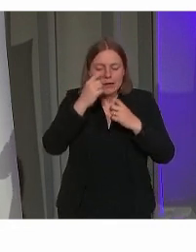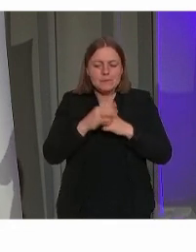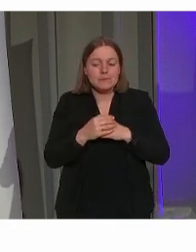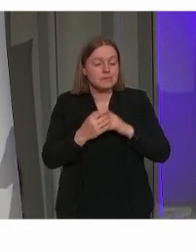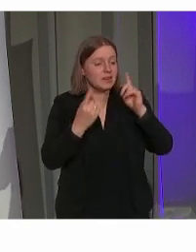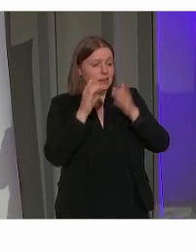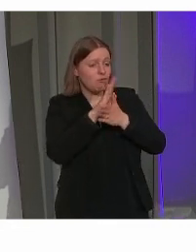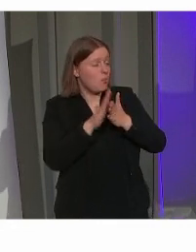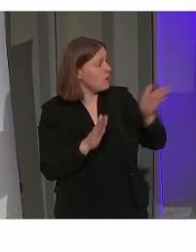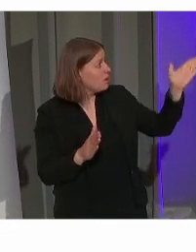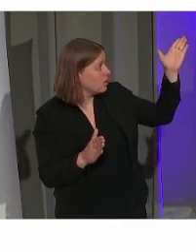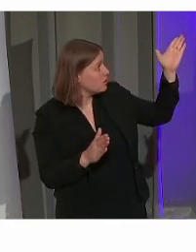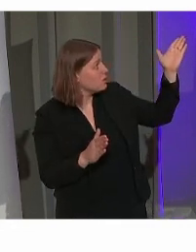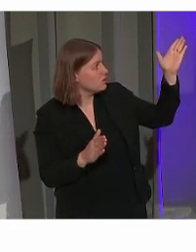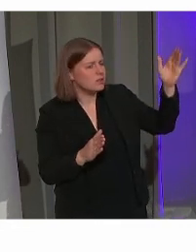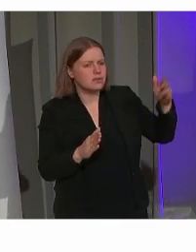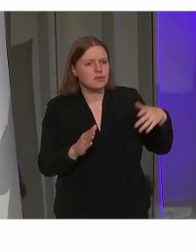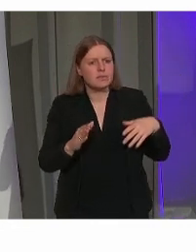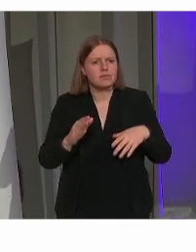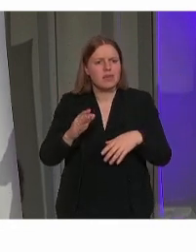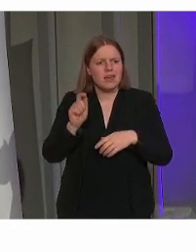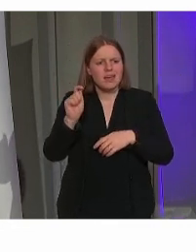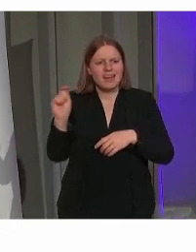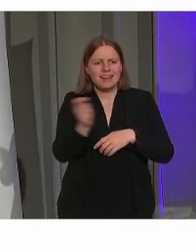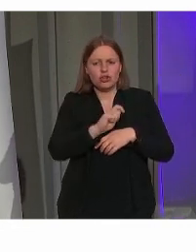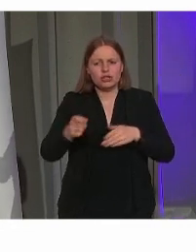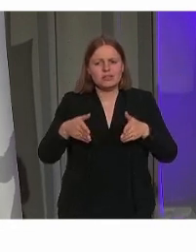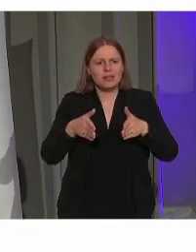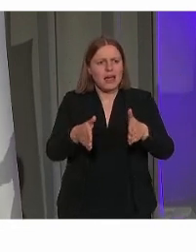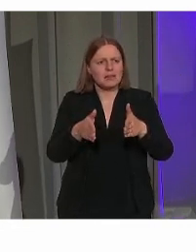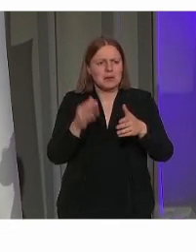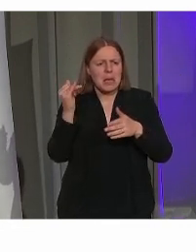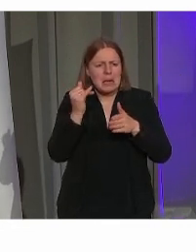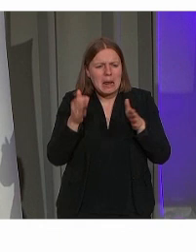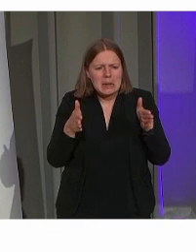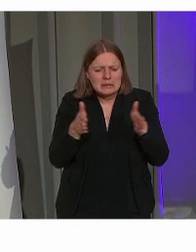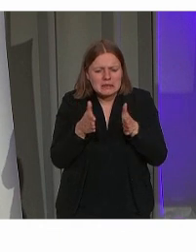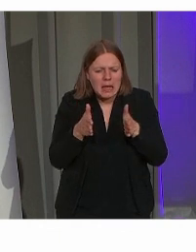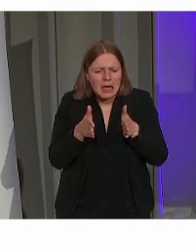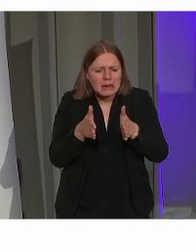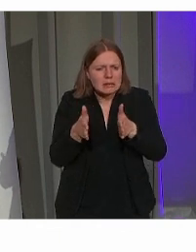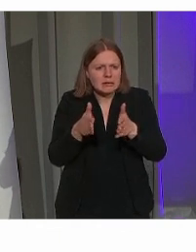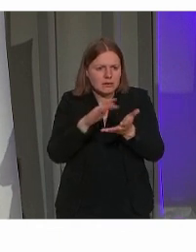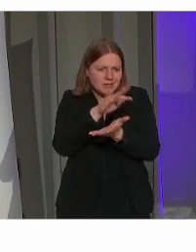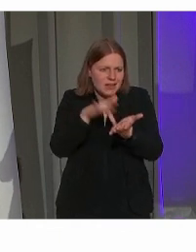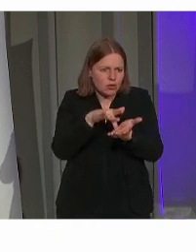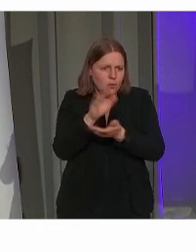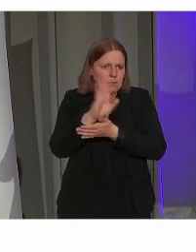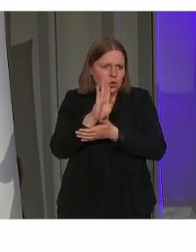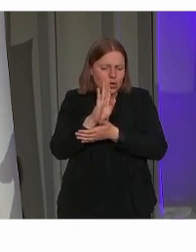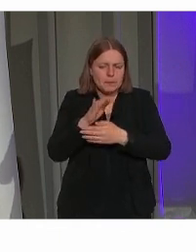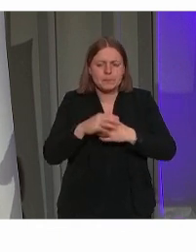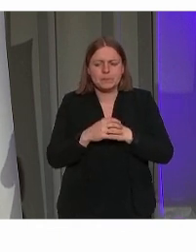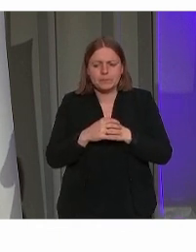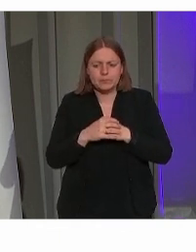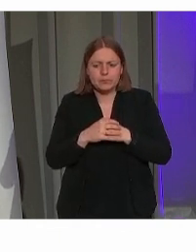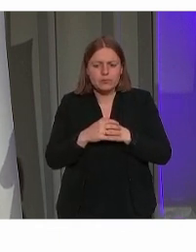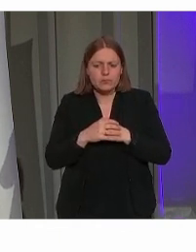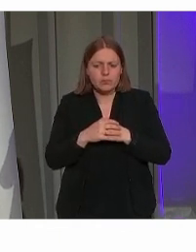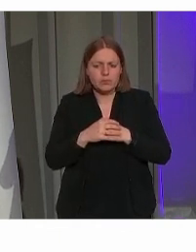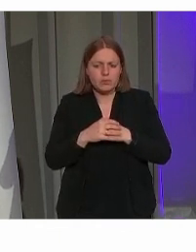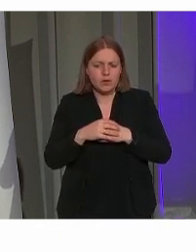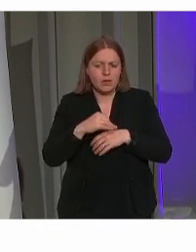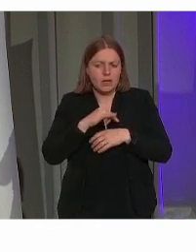geprojecteerd wordt is een voorbeeld van de Ridderstraat, een straatje in de binnenstad van Brugge, waar een